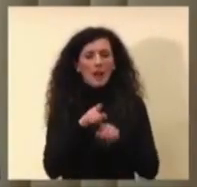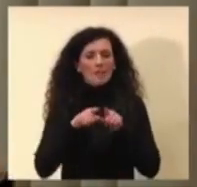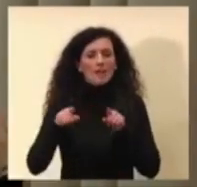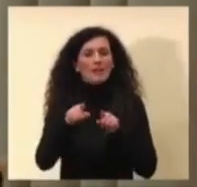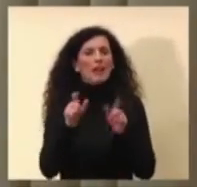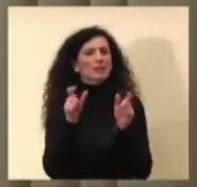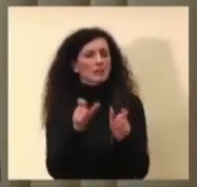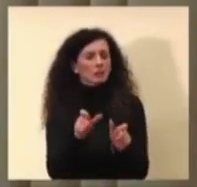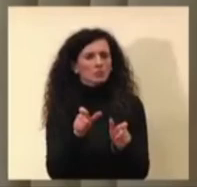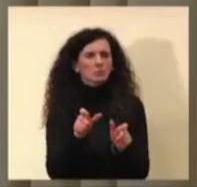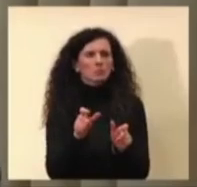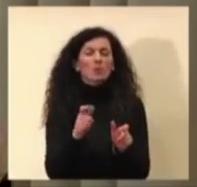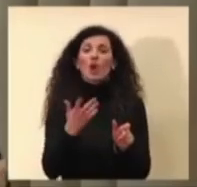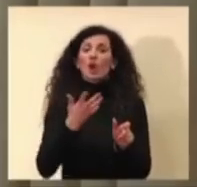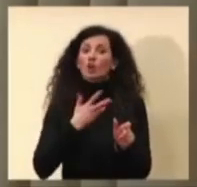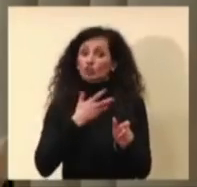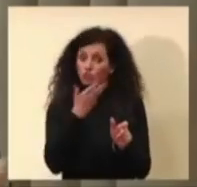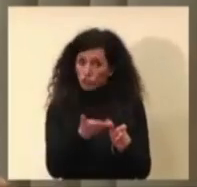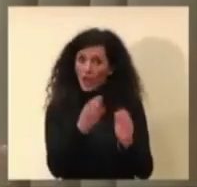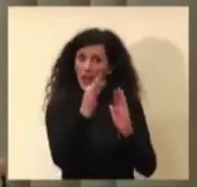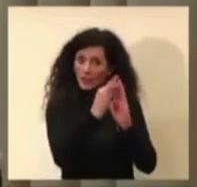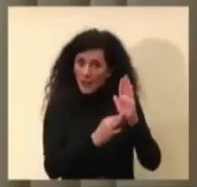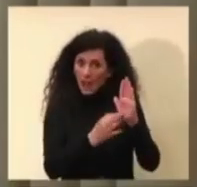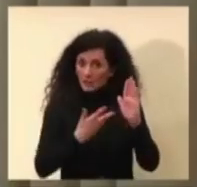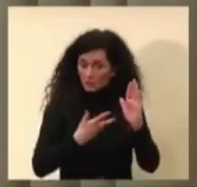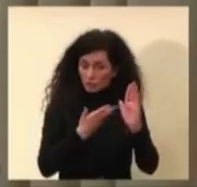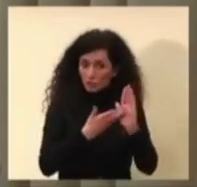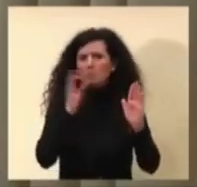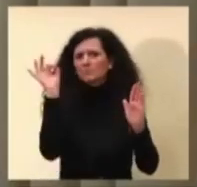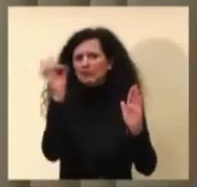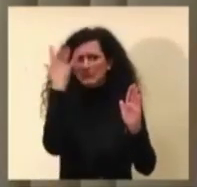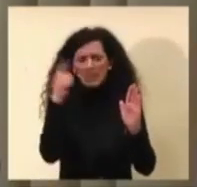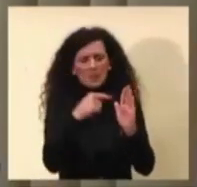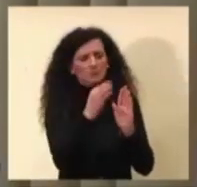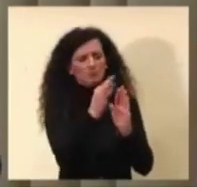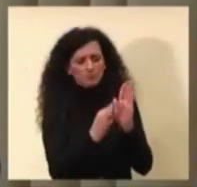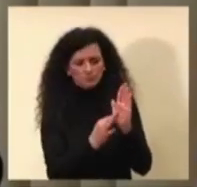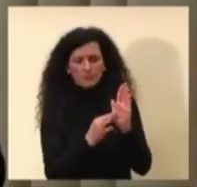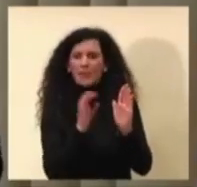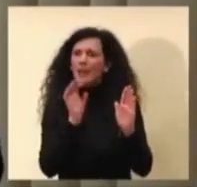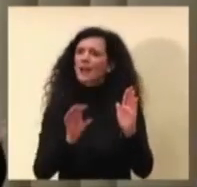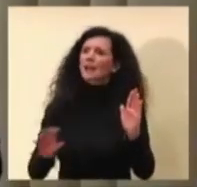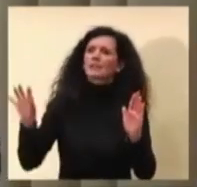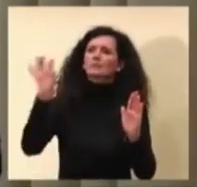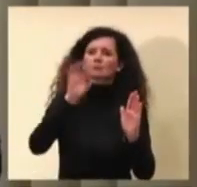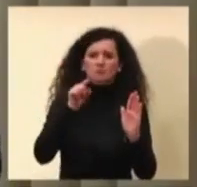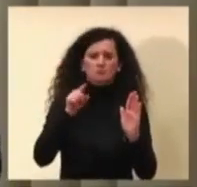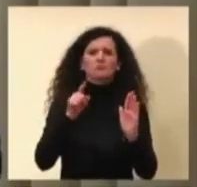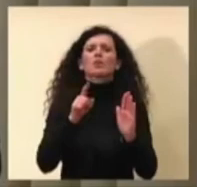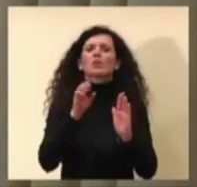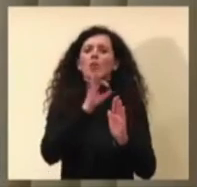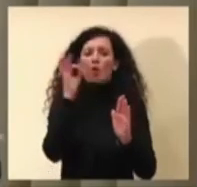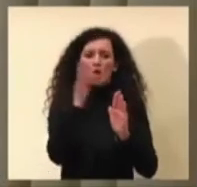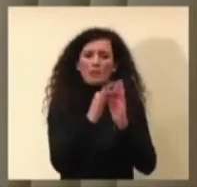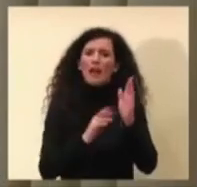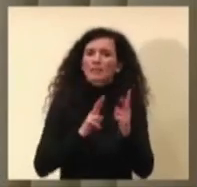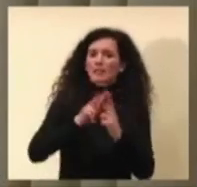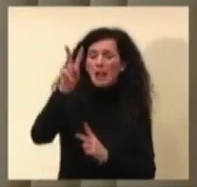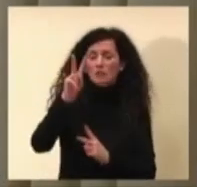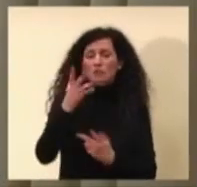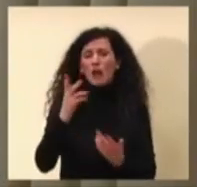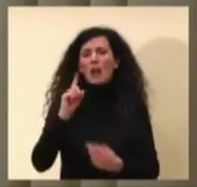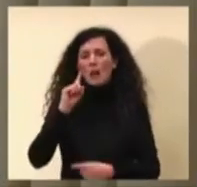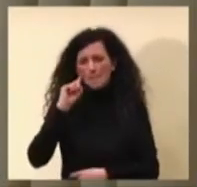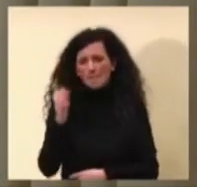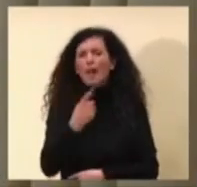se ci sono questi dati di prevalenza a livello regionale sarebbe diciamo comodo comunque efficace averli